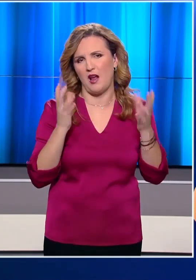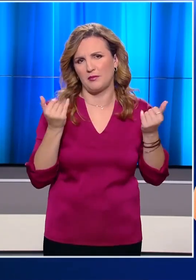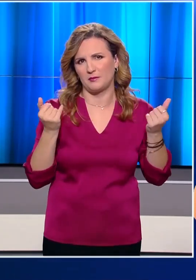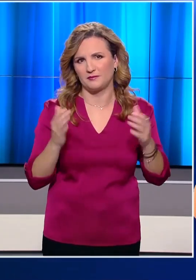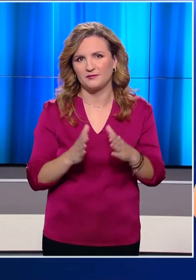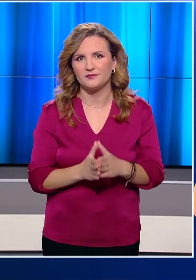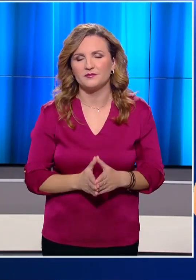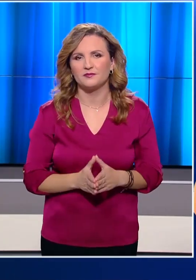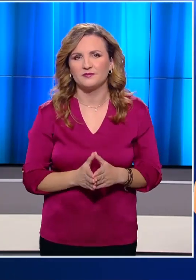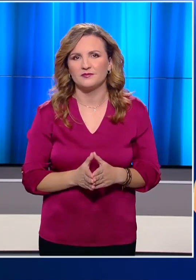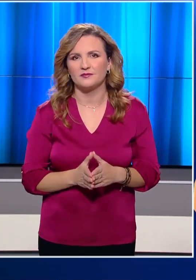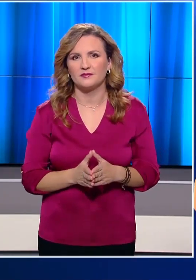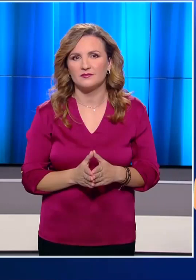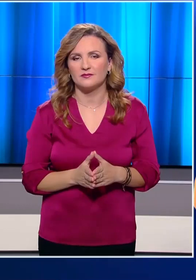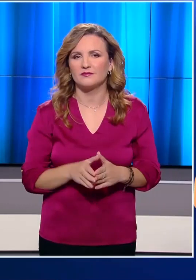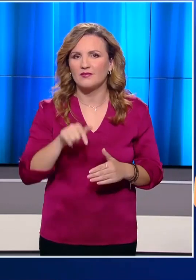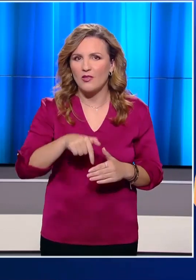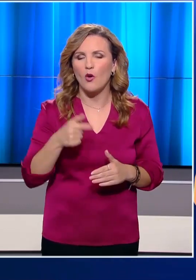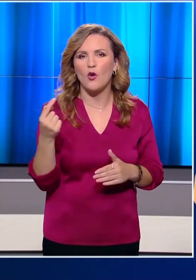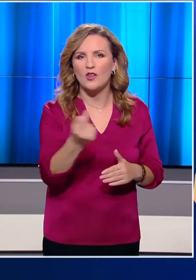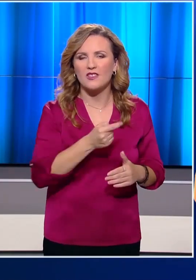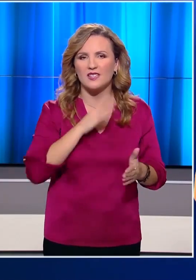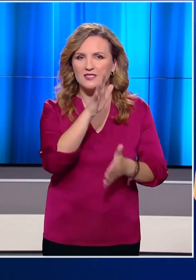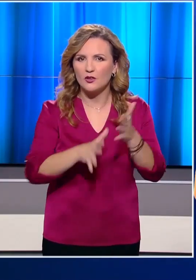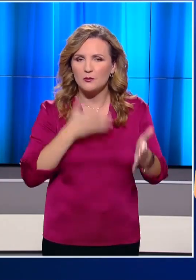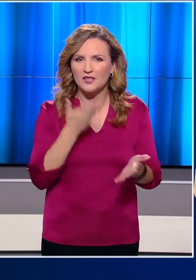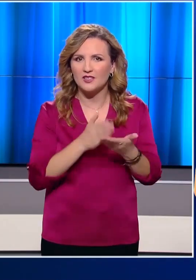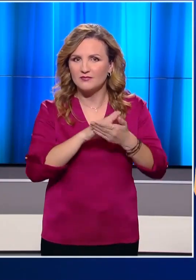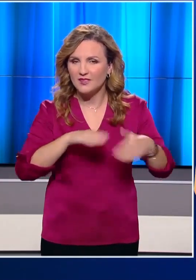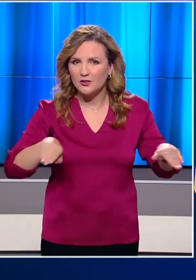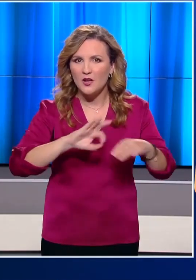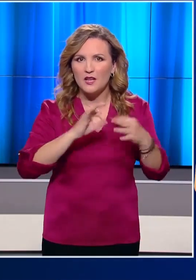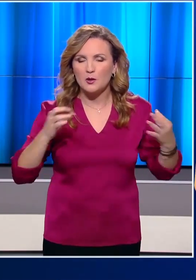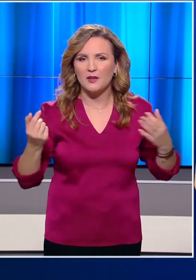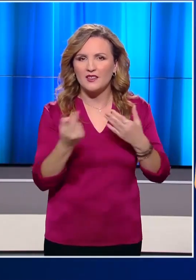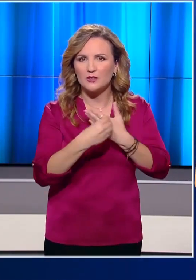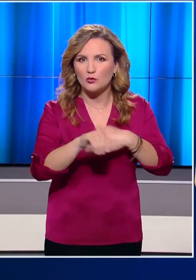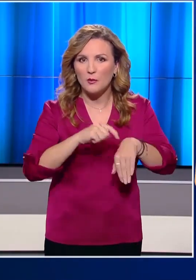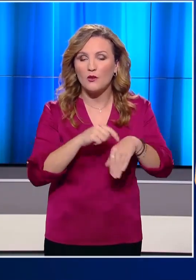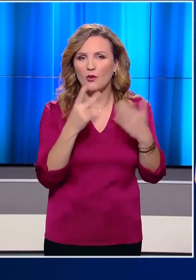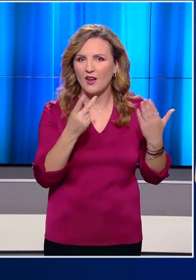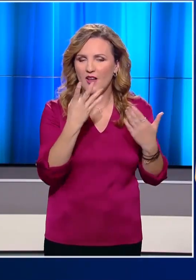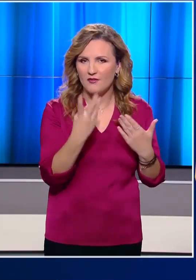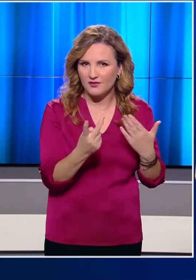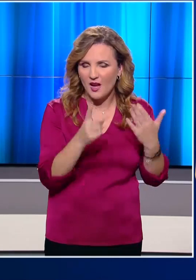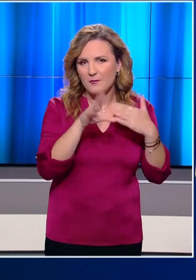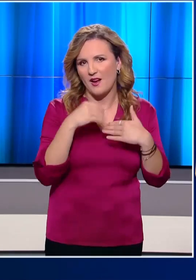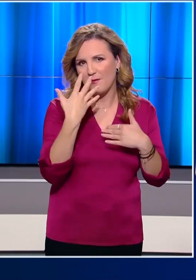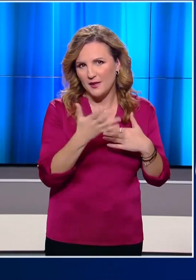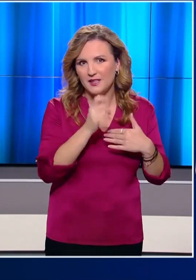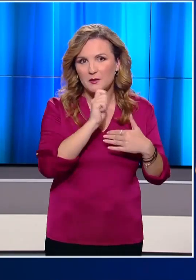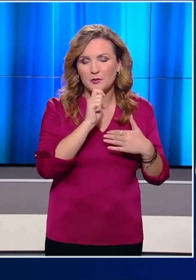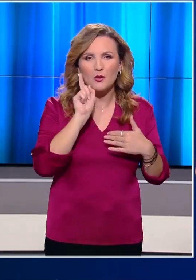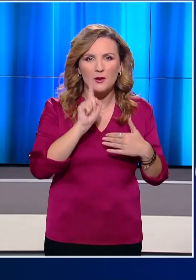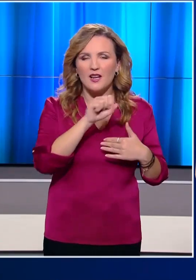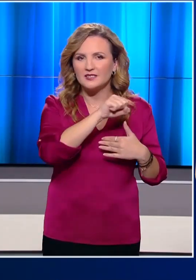ασφίλης της. Και στο σημείο αυτό το δελτίο μας ολοκληρώθηκε όλες οι ειδήσεις αναλυτικά στο κεντρικό δελτίο του Open